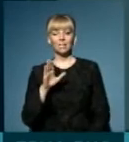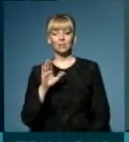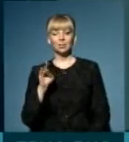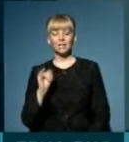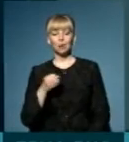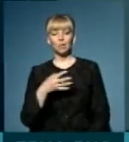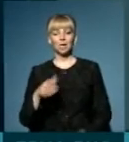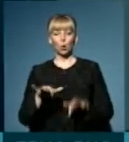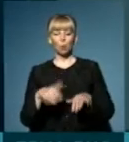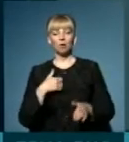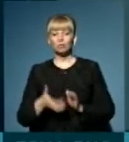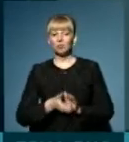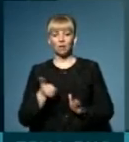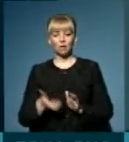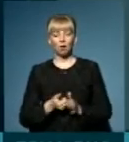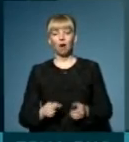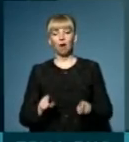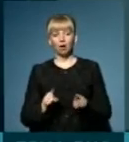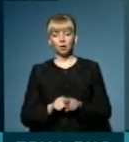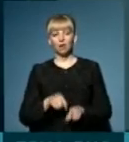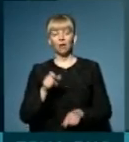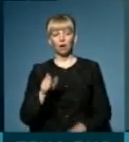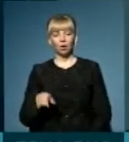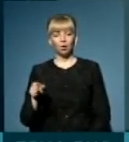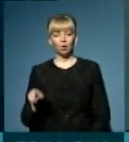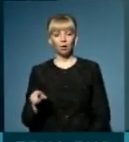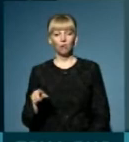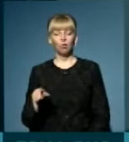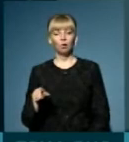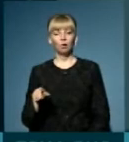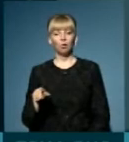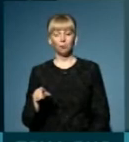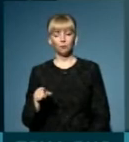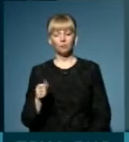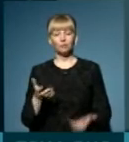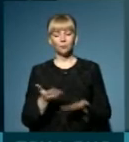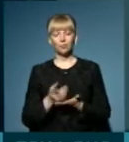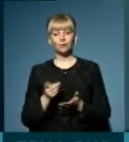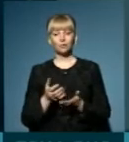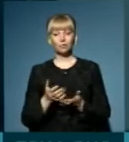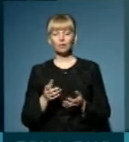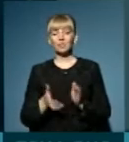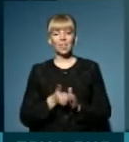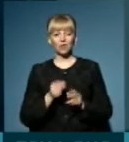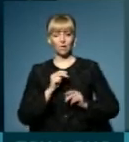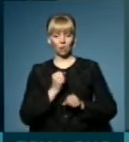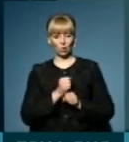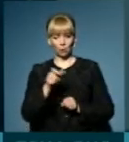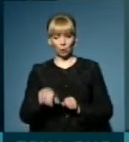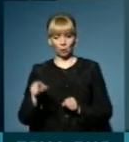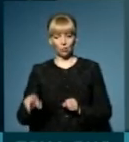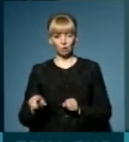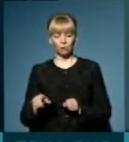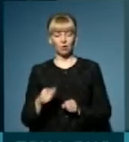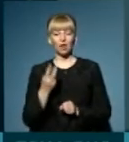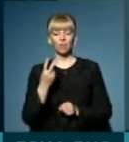'ютерів нам ще не вистачає, а так люди щось зі своїми. Звісно, що там і кадрів не вистачає, тому що на